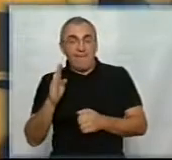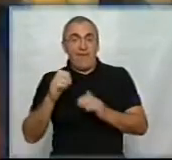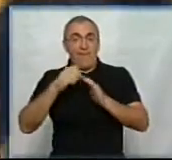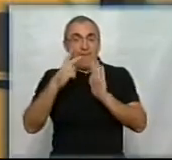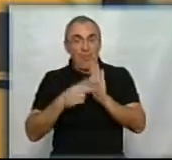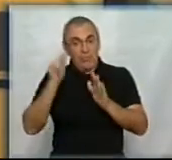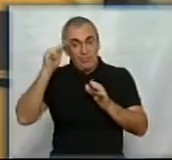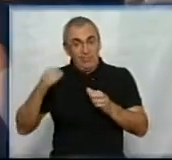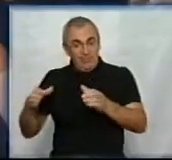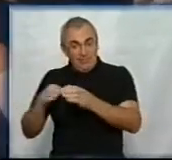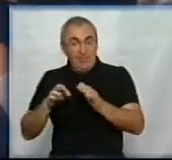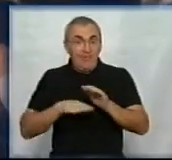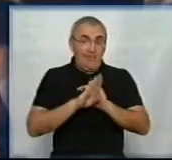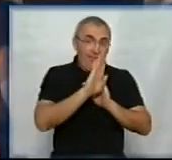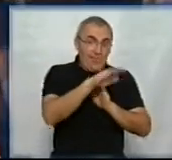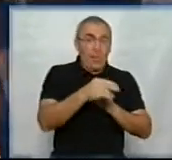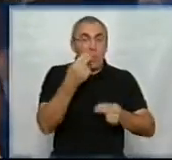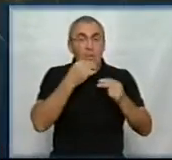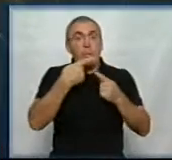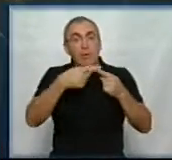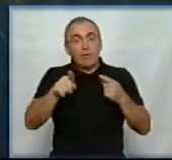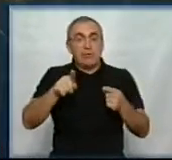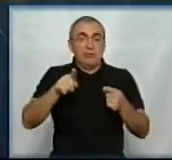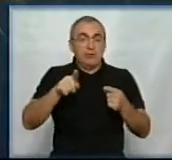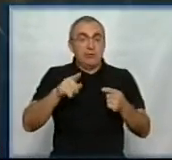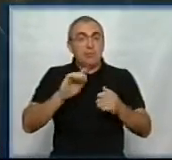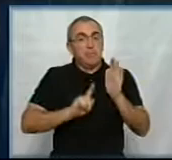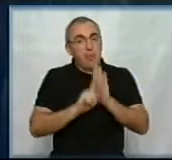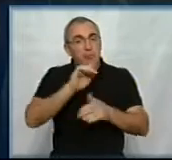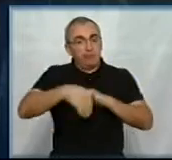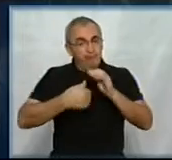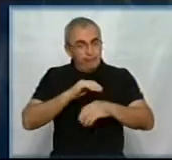учнів виходять з класної кімнати, щоб поснідати у іншій. Спочатку миють руки.